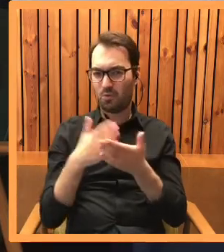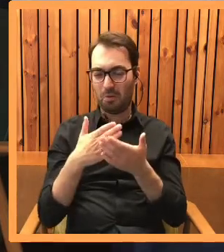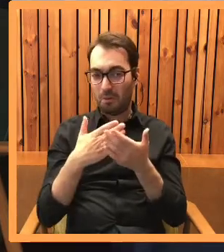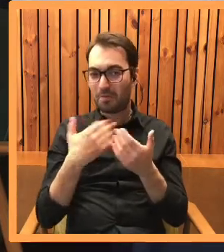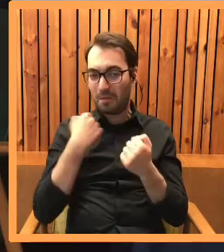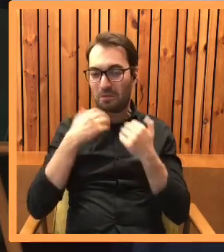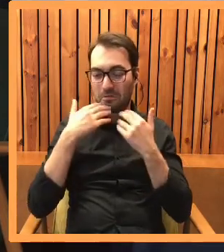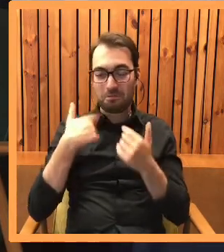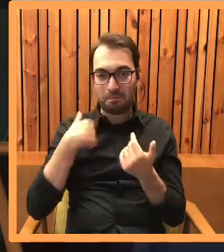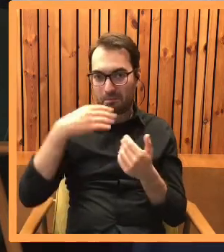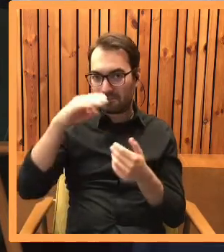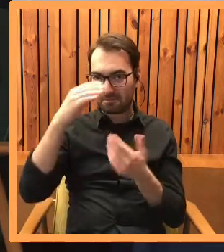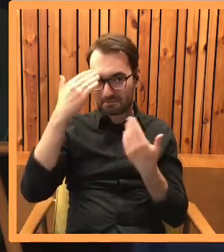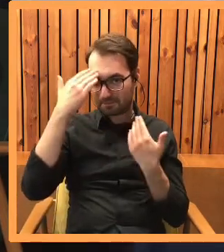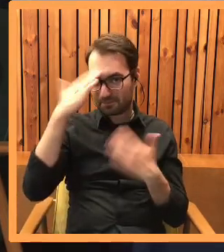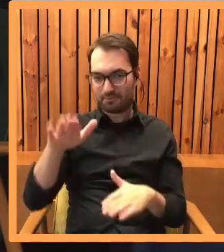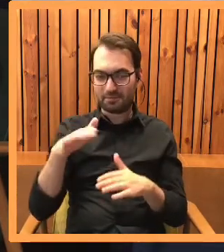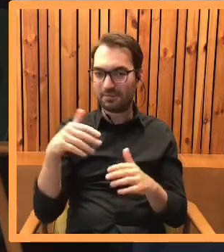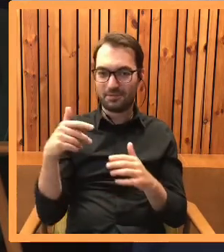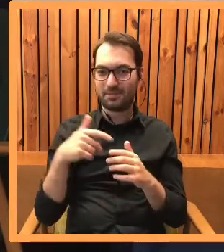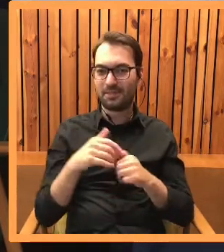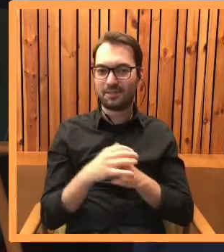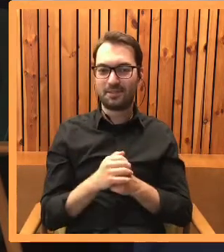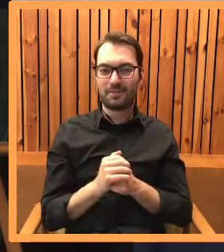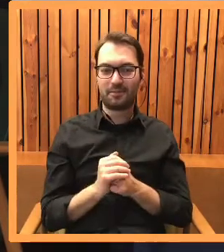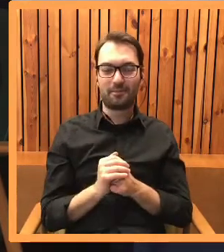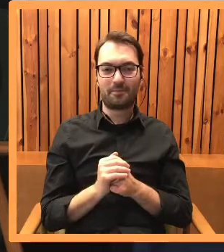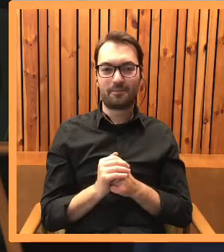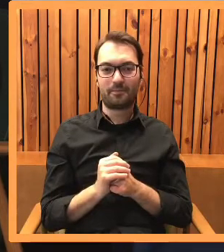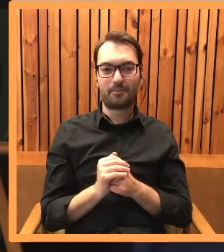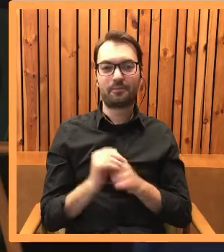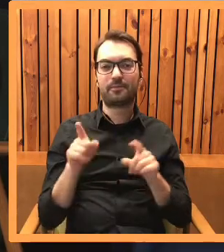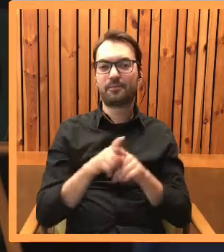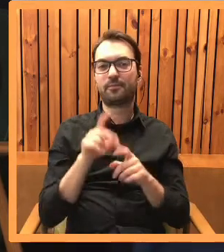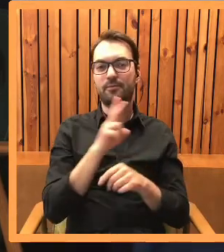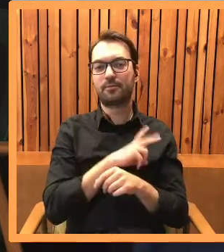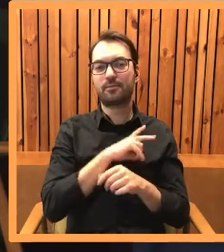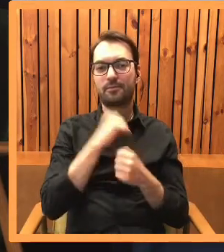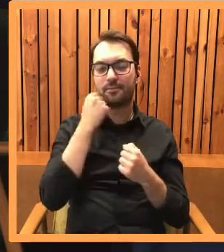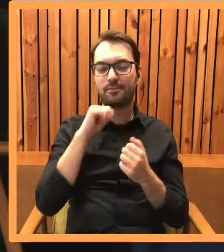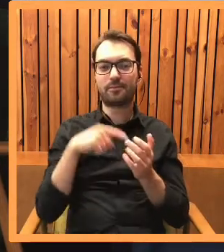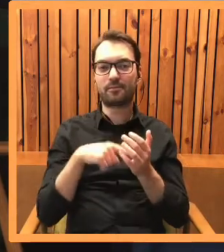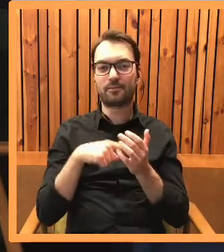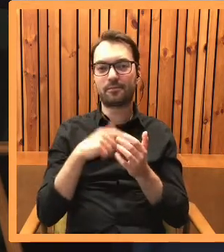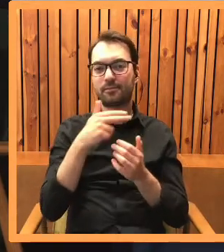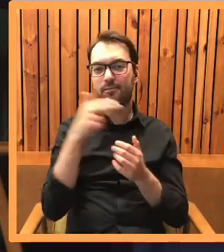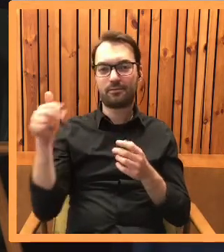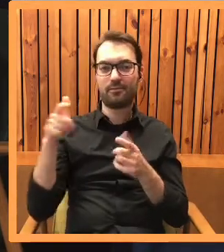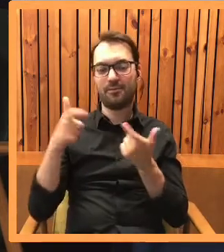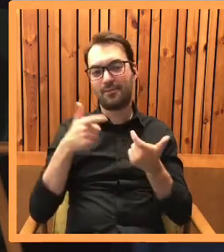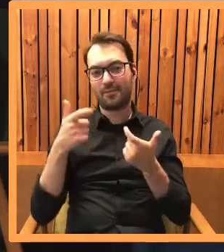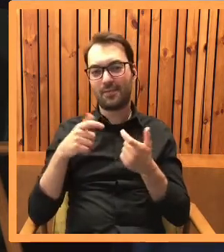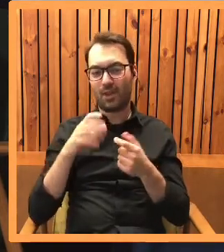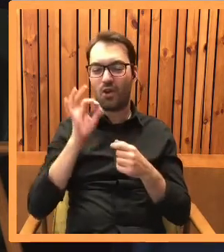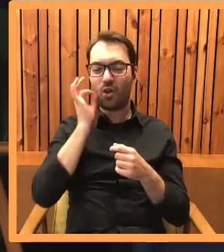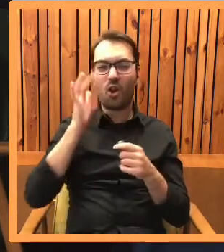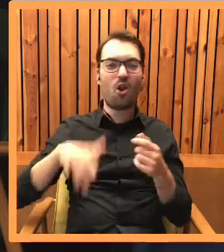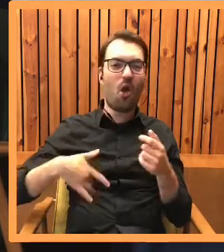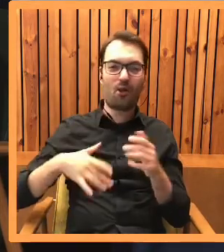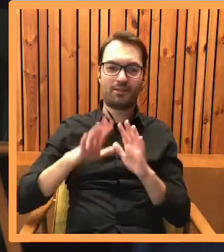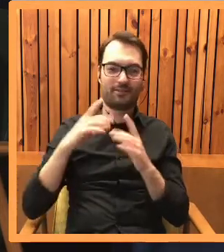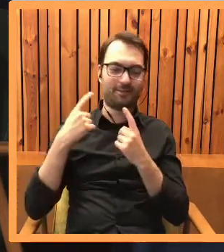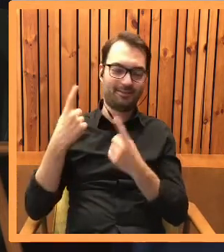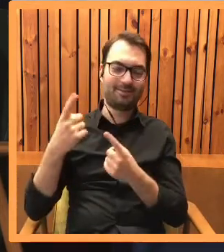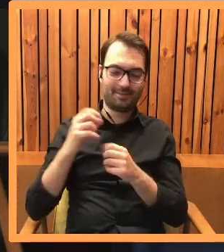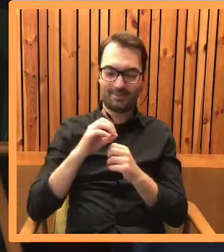wiedzę bardzo konkretną z tej branży. Bardzo też mi się podoba wątek, kiedy robisz sobie oczywiście kotlord, bo to wszystko na